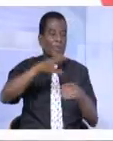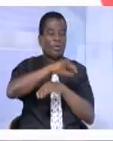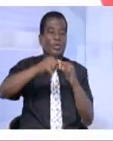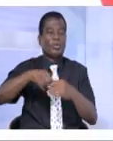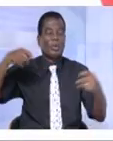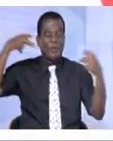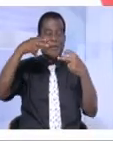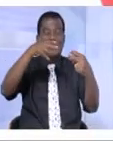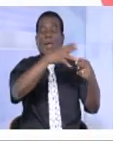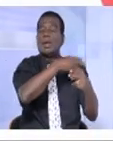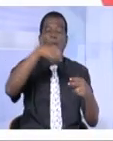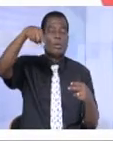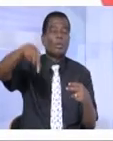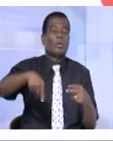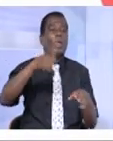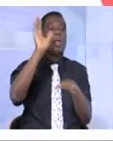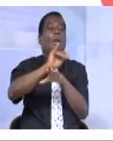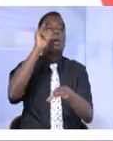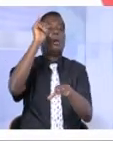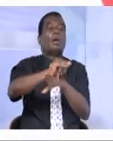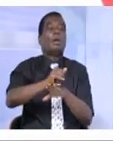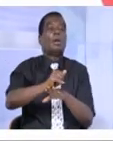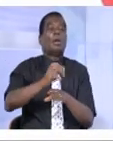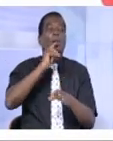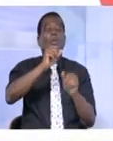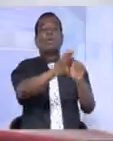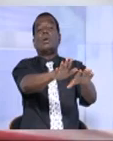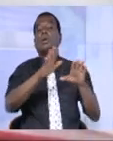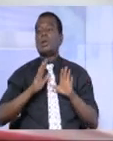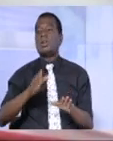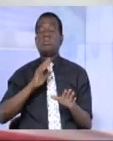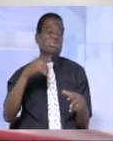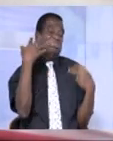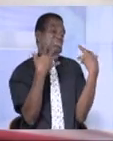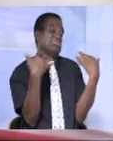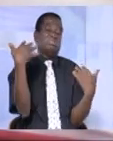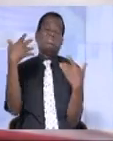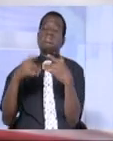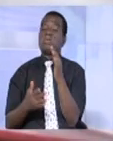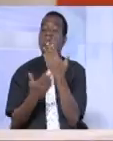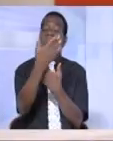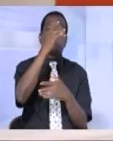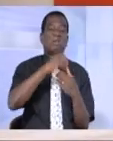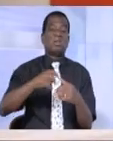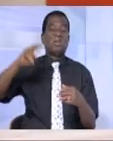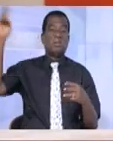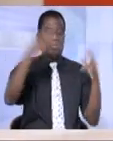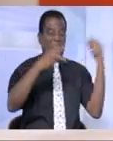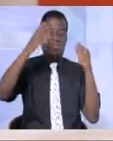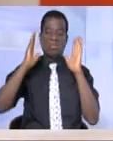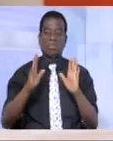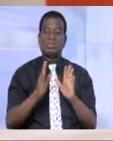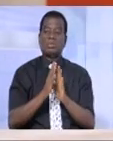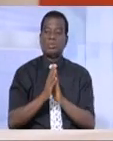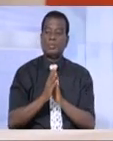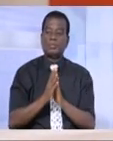et que la Côte d'Ivoire ne se laissera pas intimider par les terroristes ou par le terrorisme.